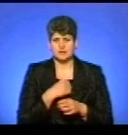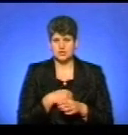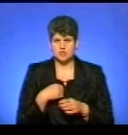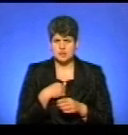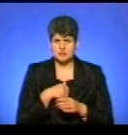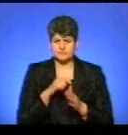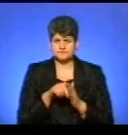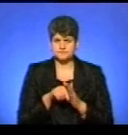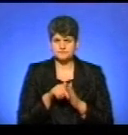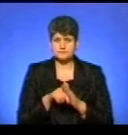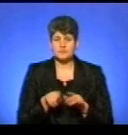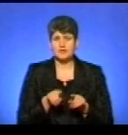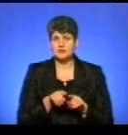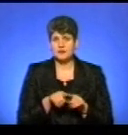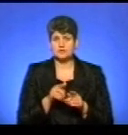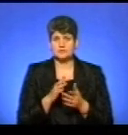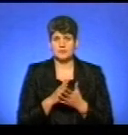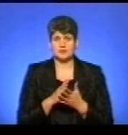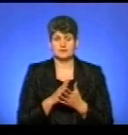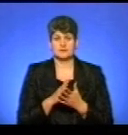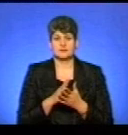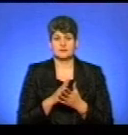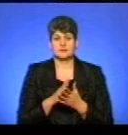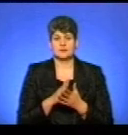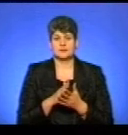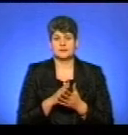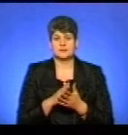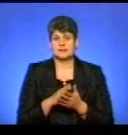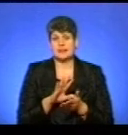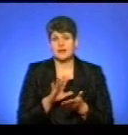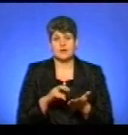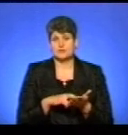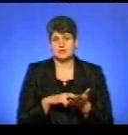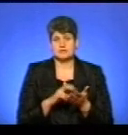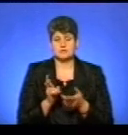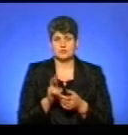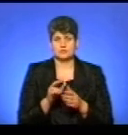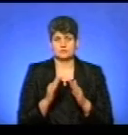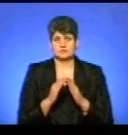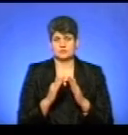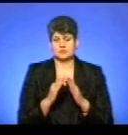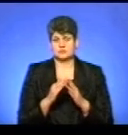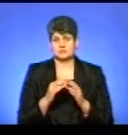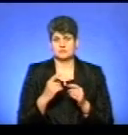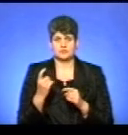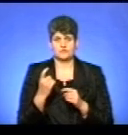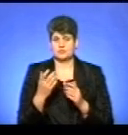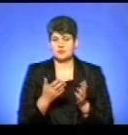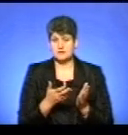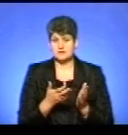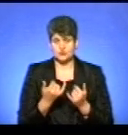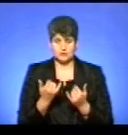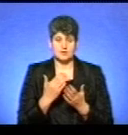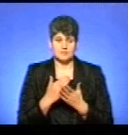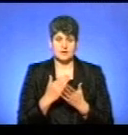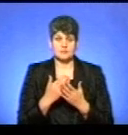несприяння боязні заходити в помешкання приватних господарств. Сьогодні